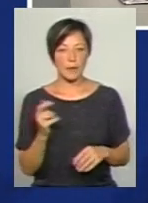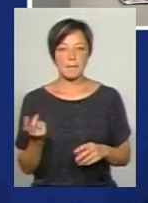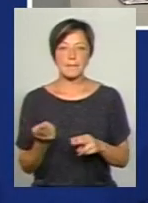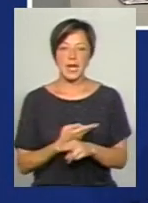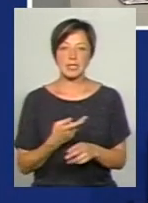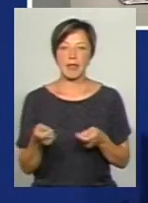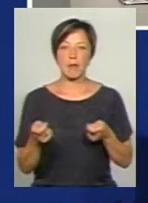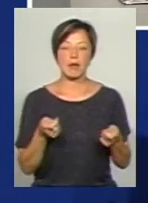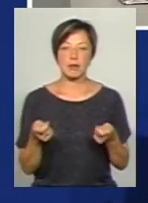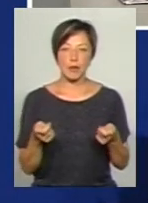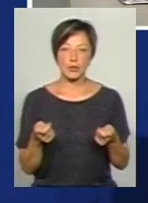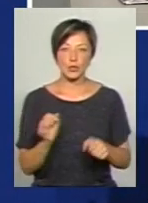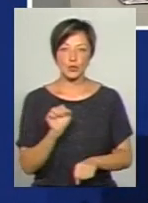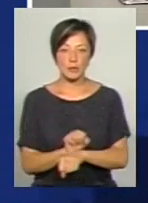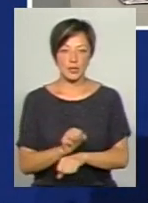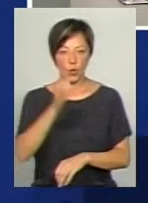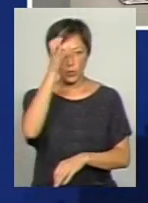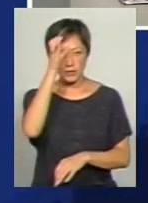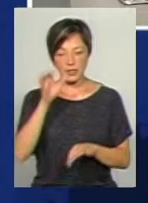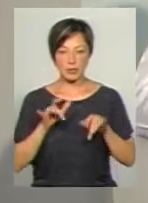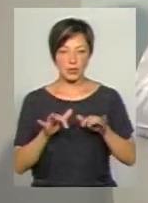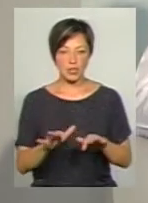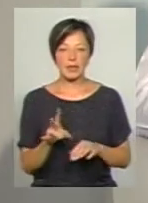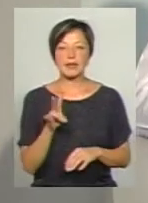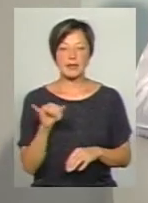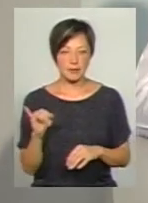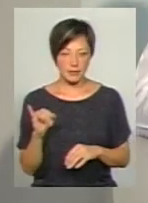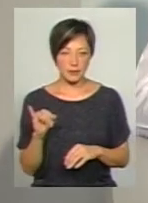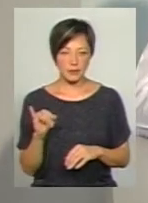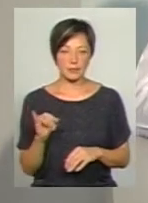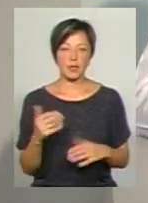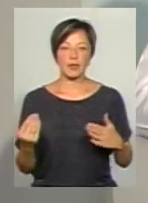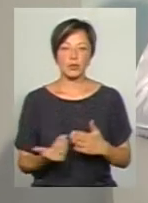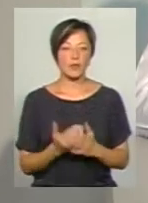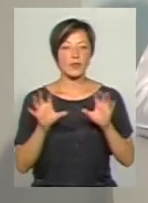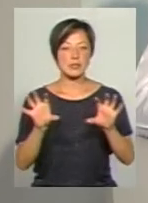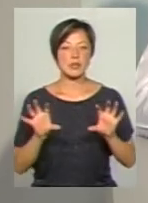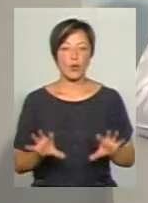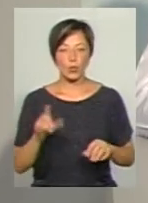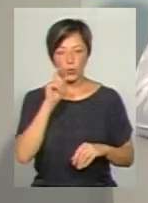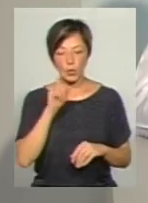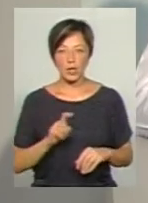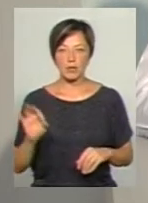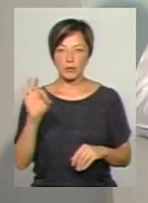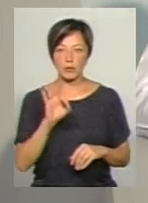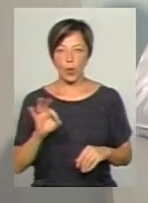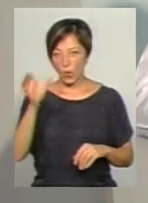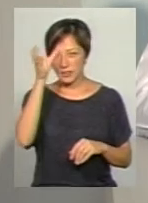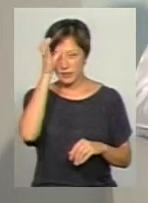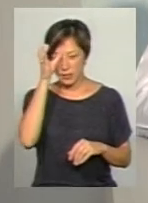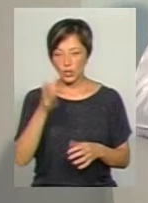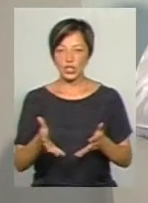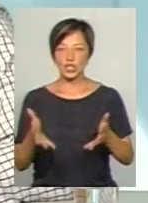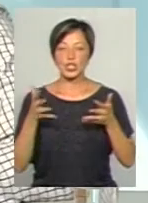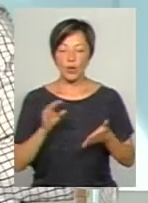департаменту зупиниться освітній світ. Звичайно, ні. Новий закон України про освіту